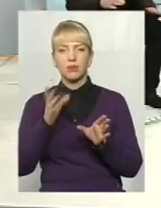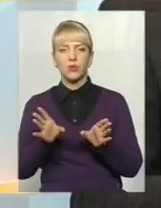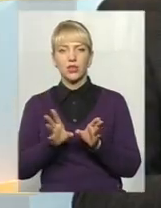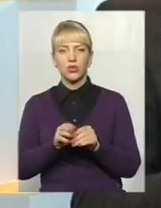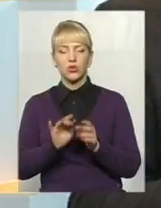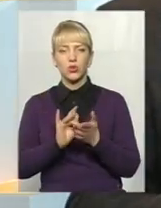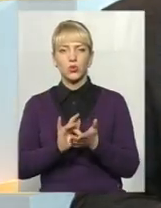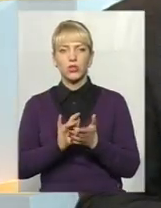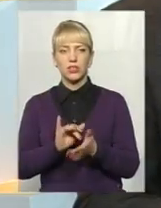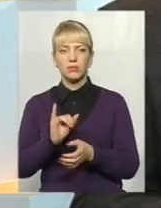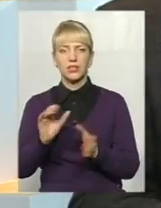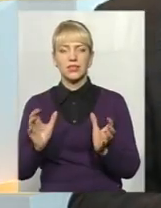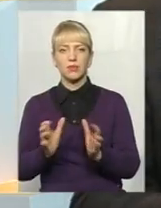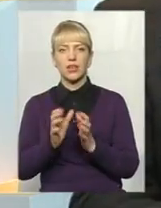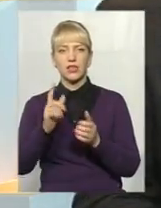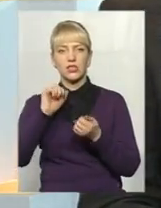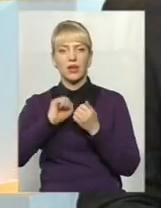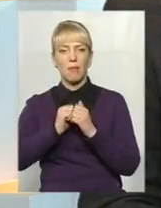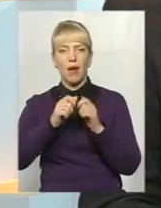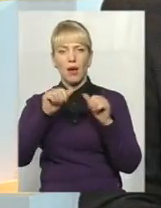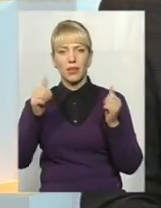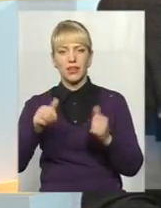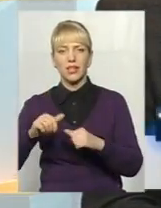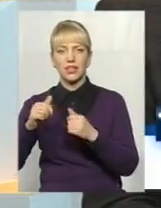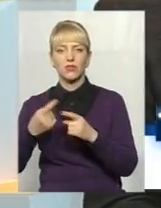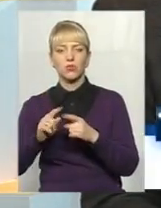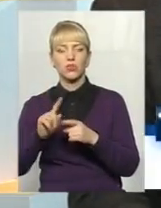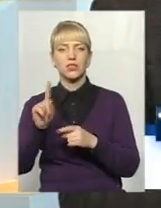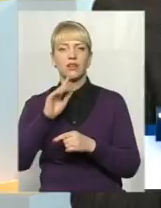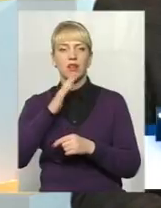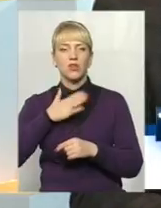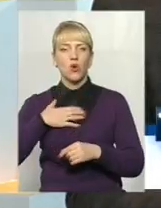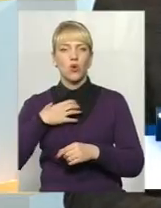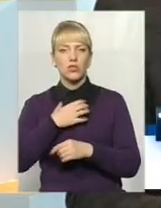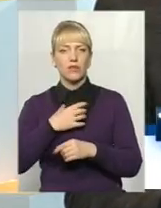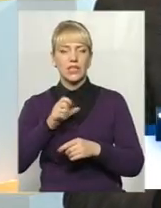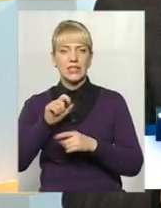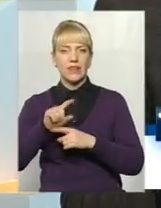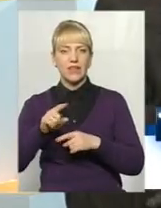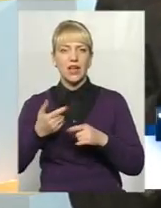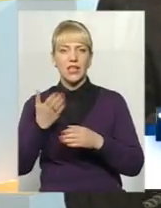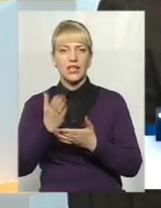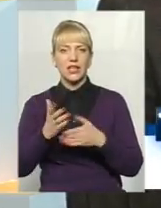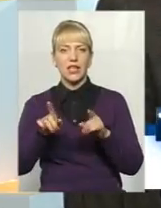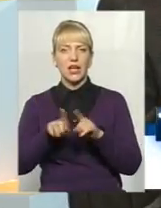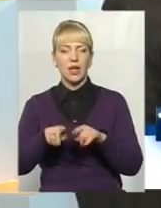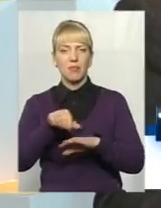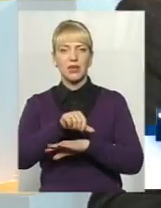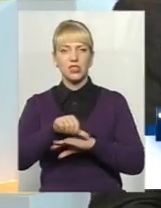і збереження пам'ятки, тому що це наше основне завдання, тому, кажуть, завжди існує якась така межа